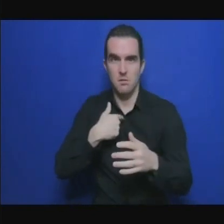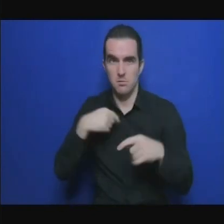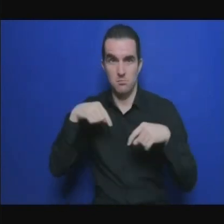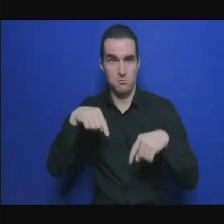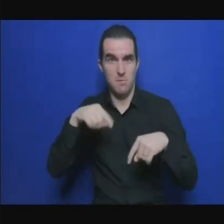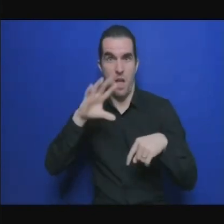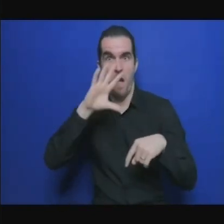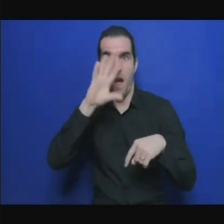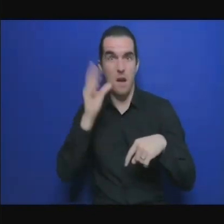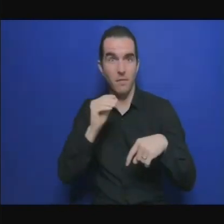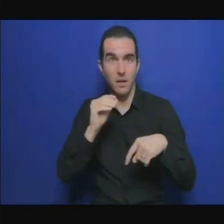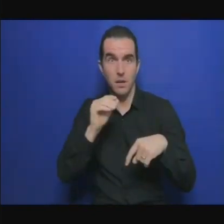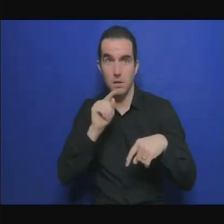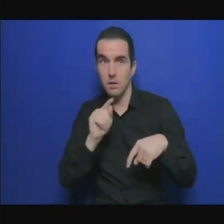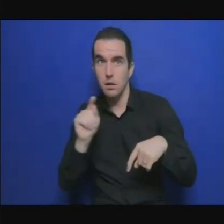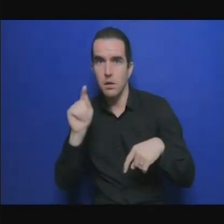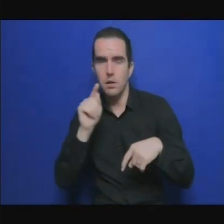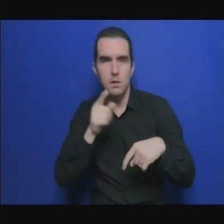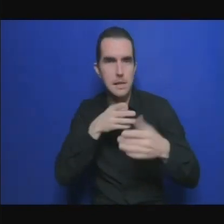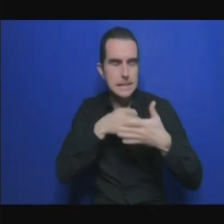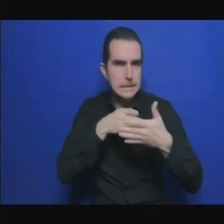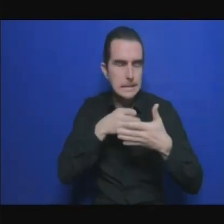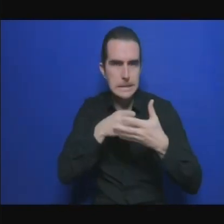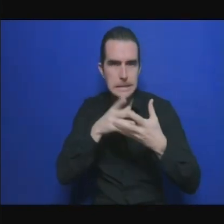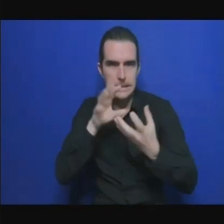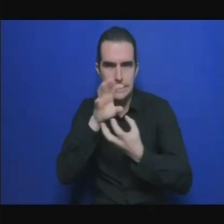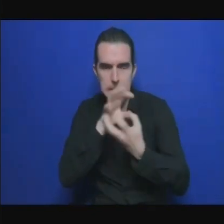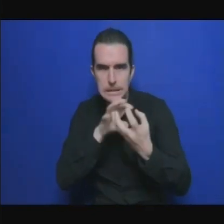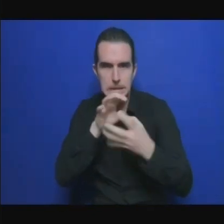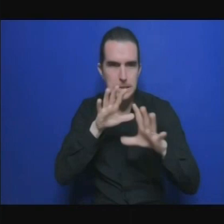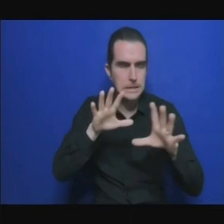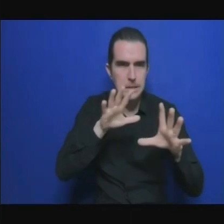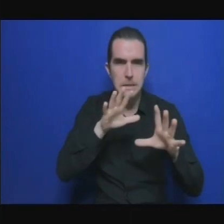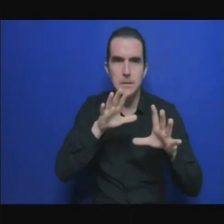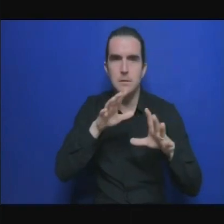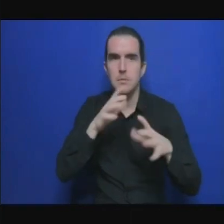cela étant étant étant dit